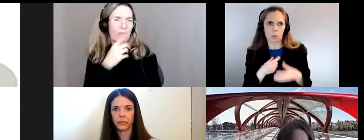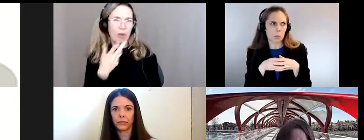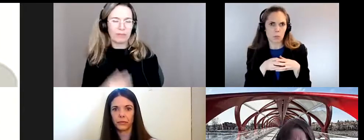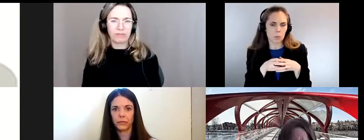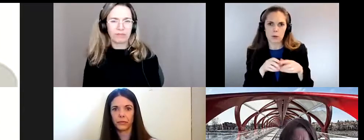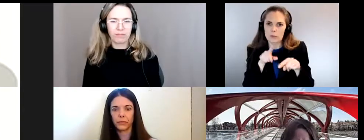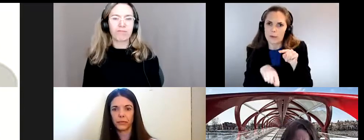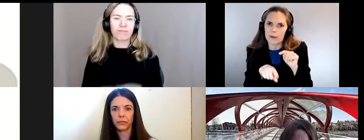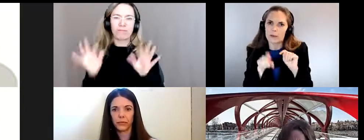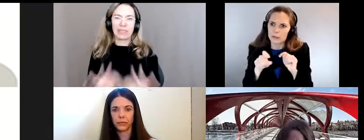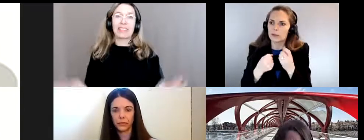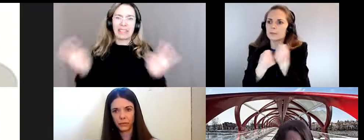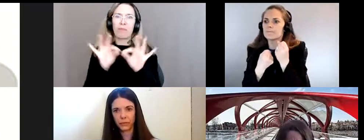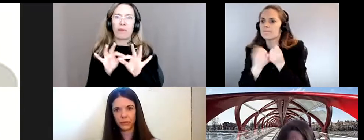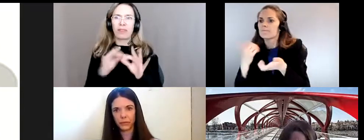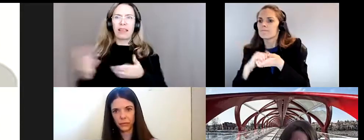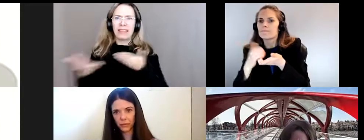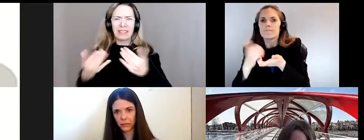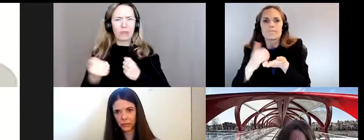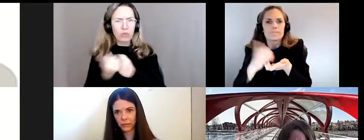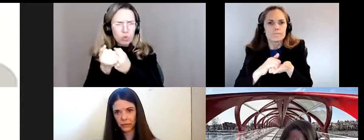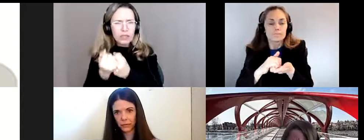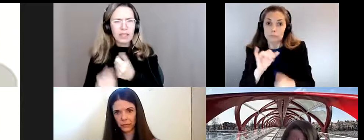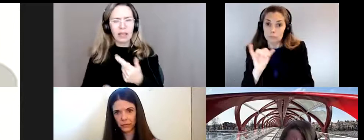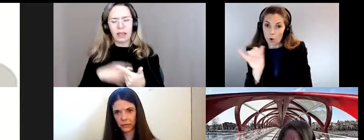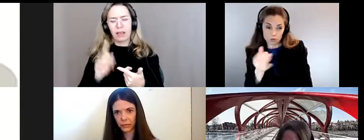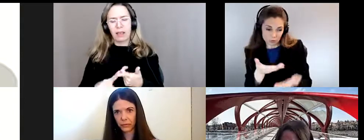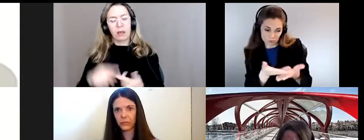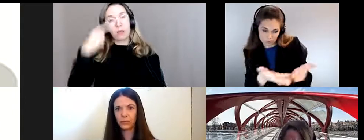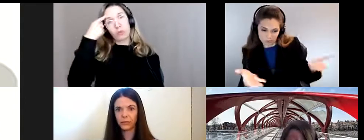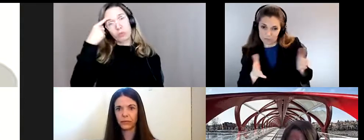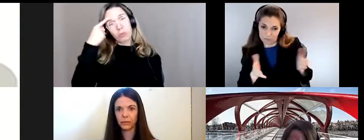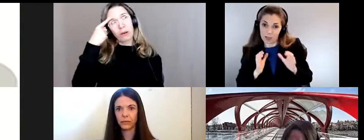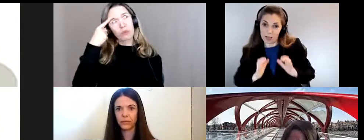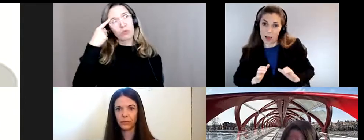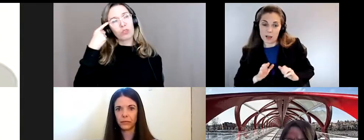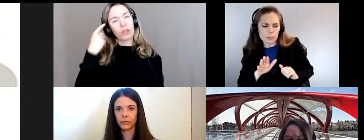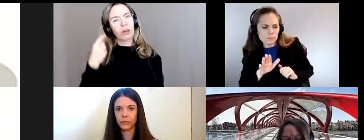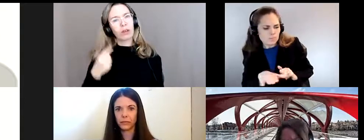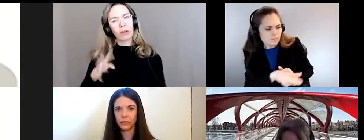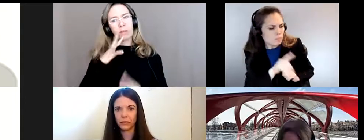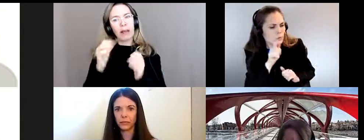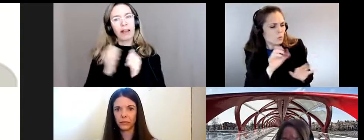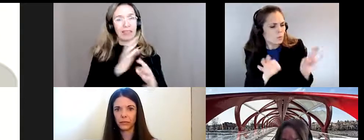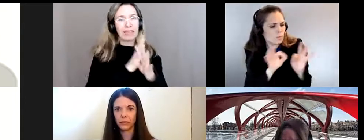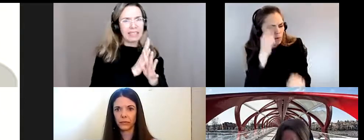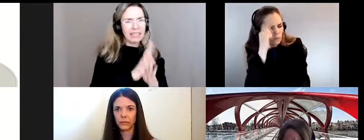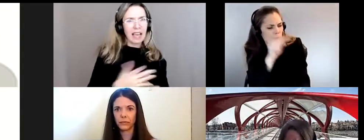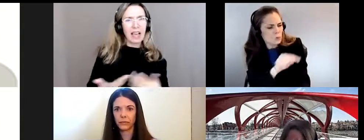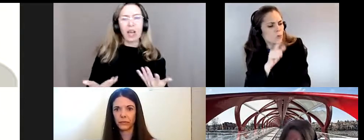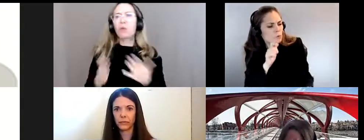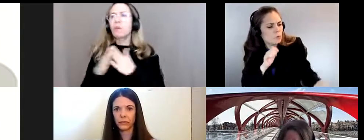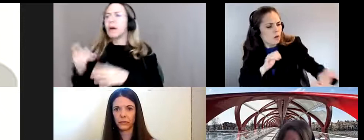c'est important d'avoir des services de soutien et je pense aussi de parler à nos clientes et de leur demander qui